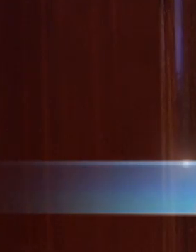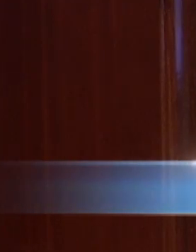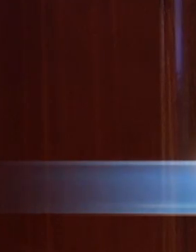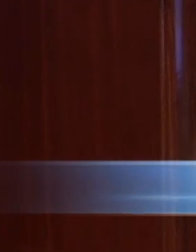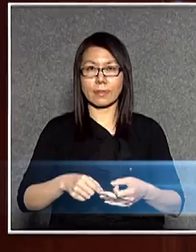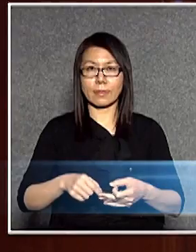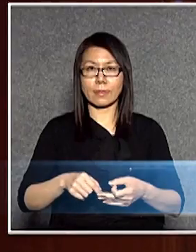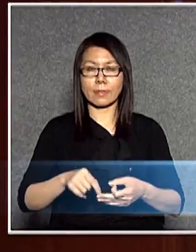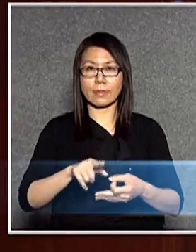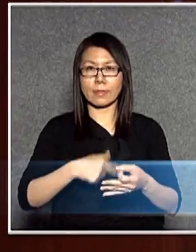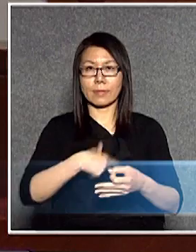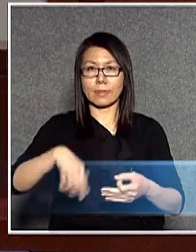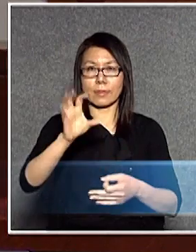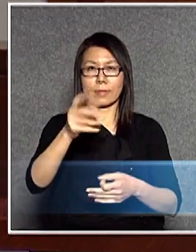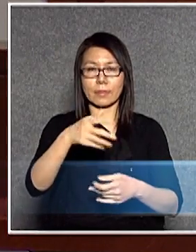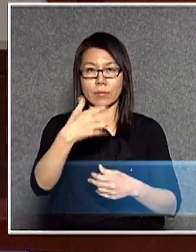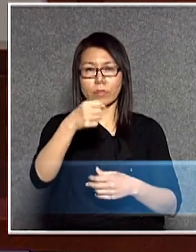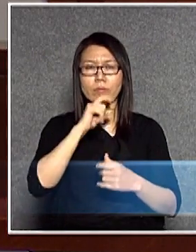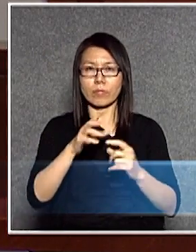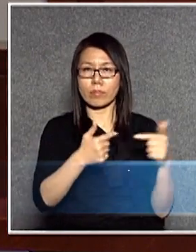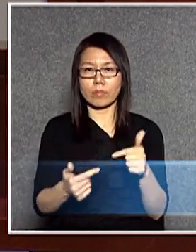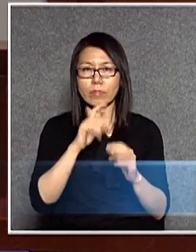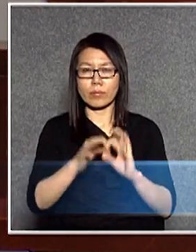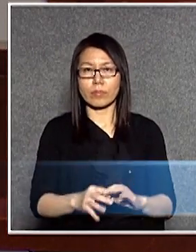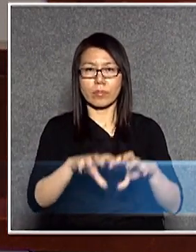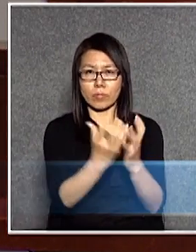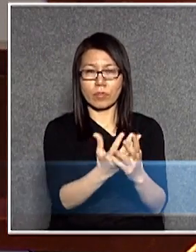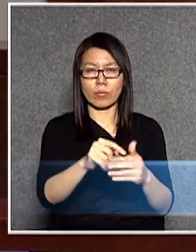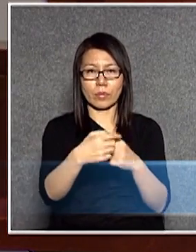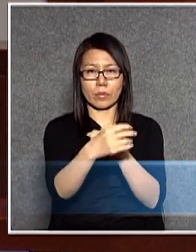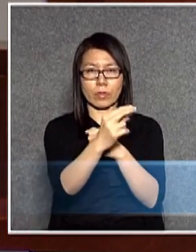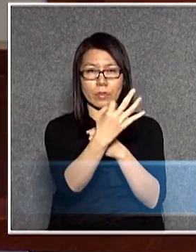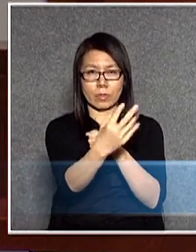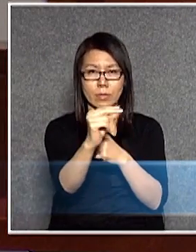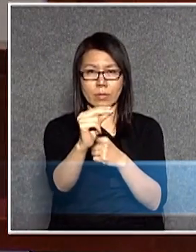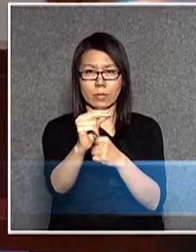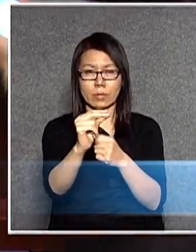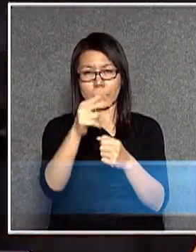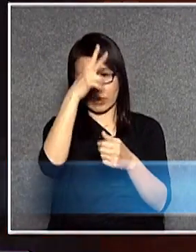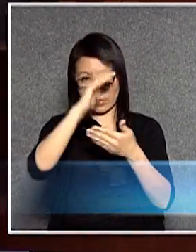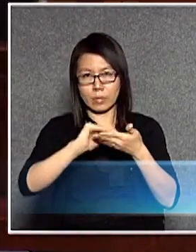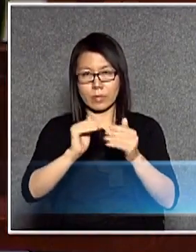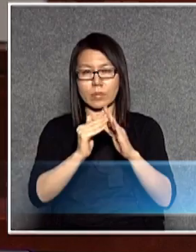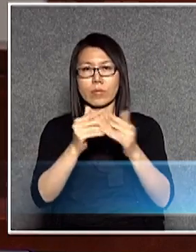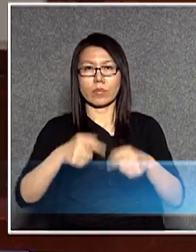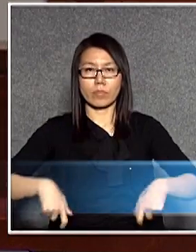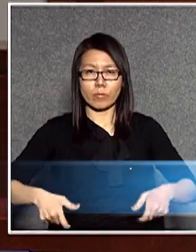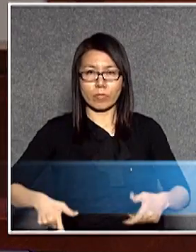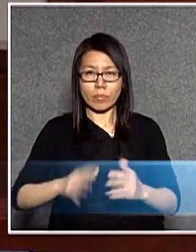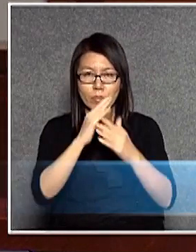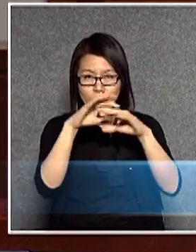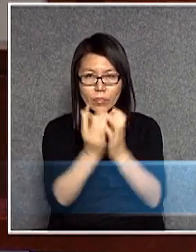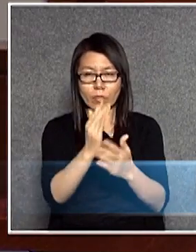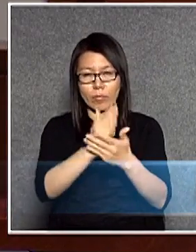主席我繼續就總目第37衛生署開支的部分發言